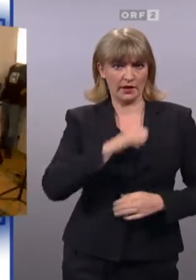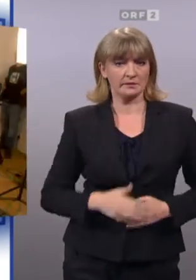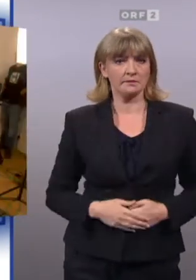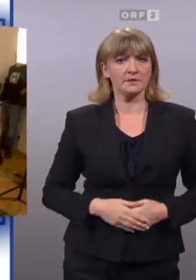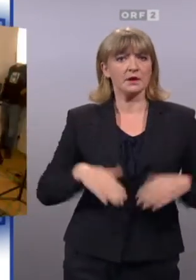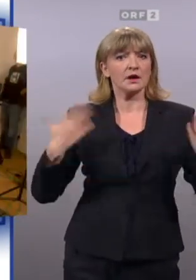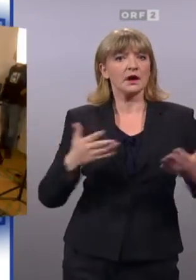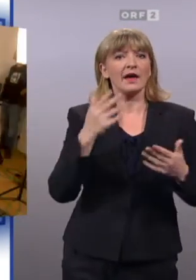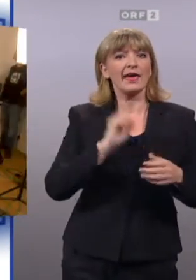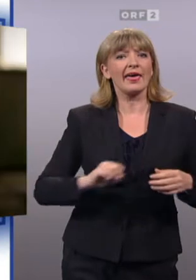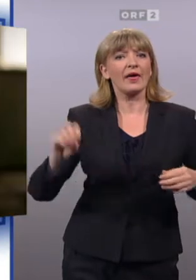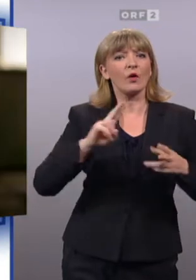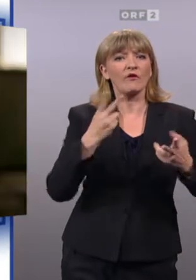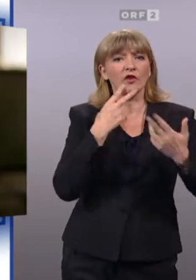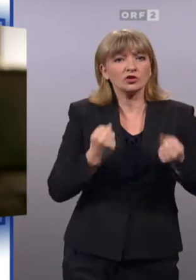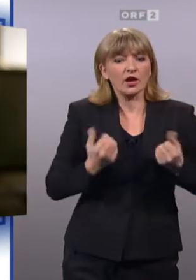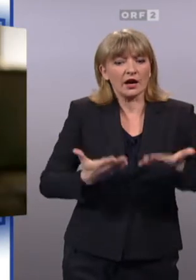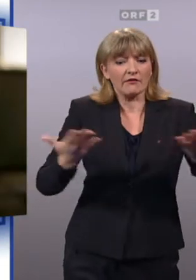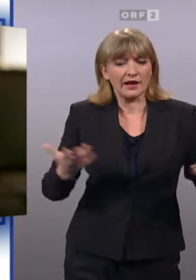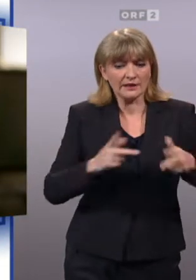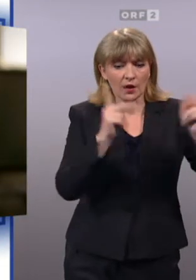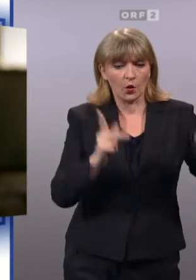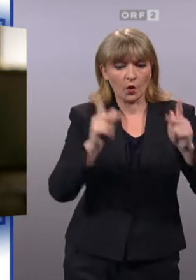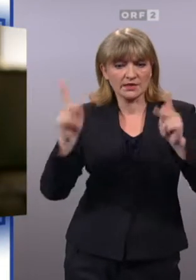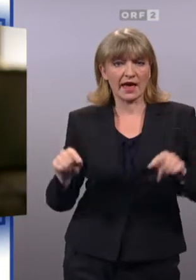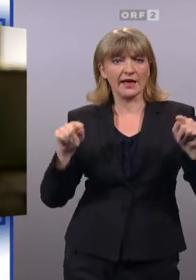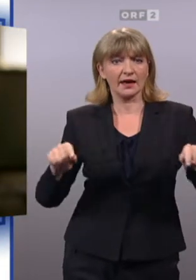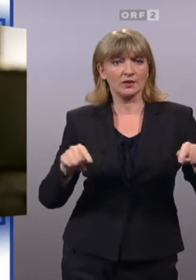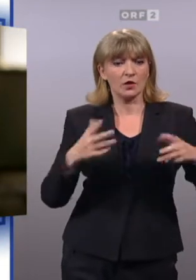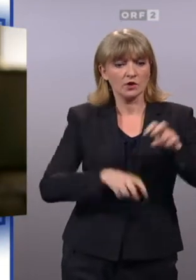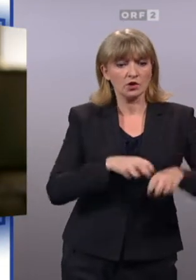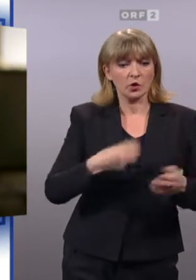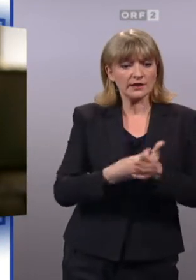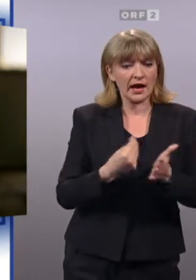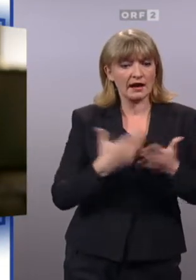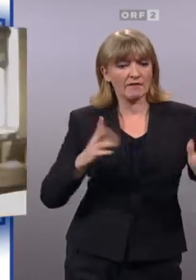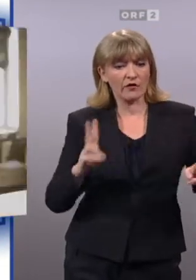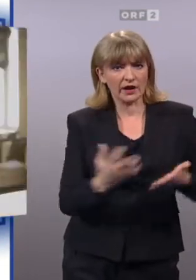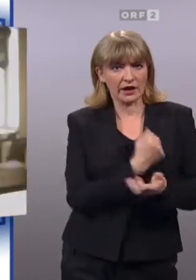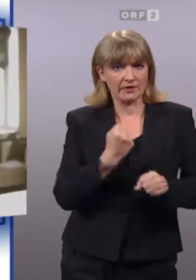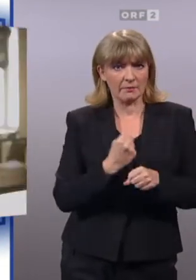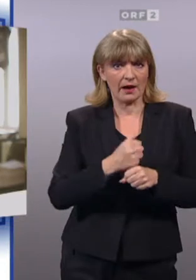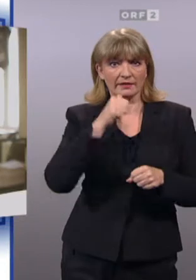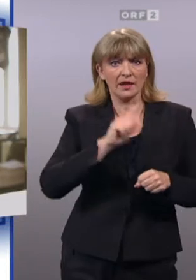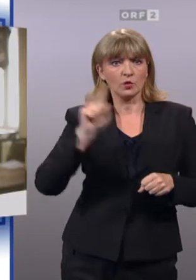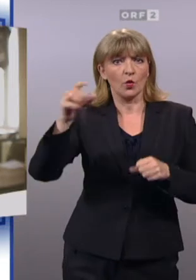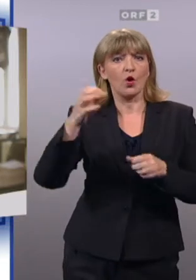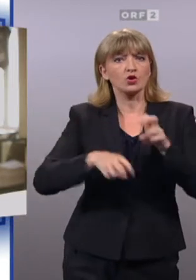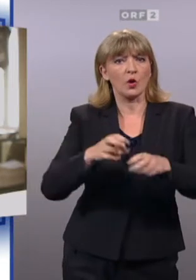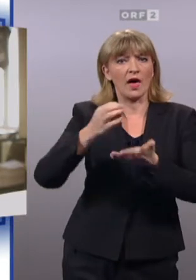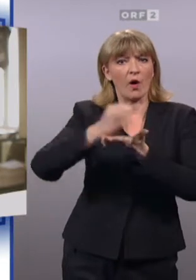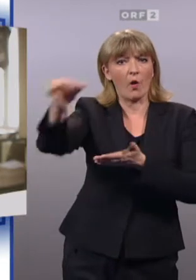die Europäische Union stärken? Dass die Konzerne dort ihre Steuern zahlen, wo sie auch die Gewinne machen und nicht in den Steueroasen,